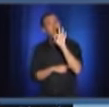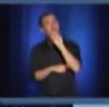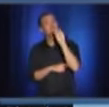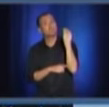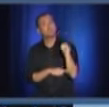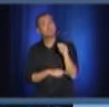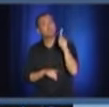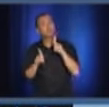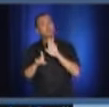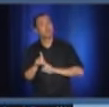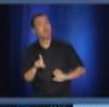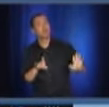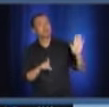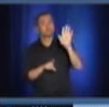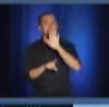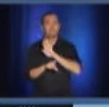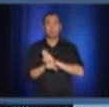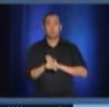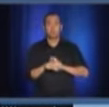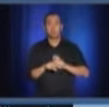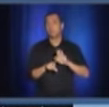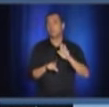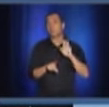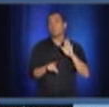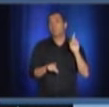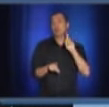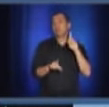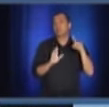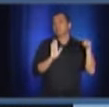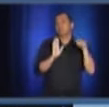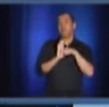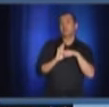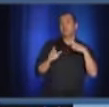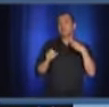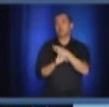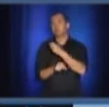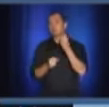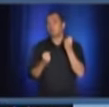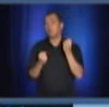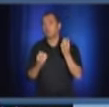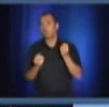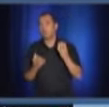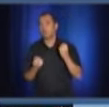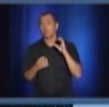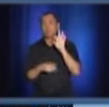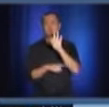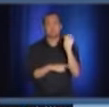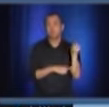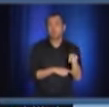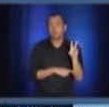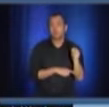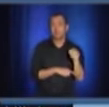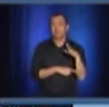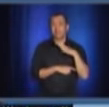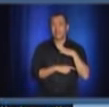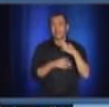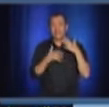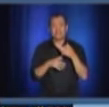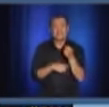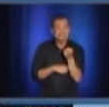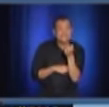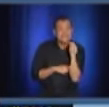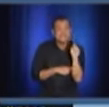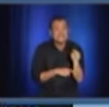population n fera pas usage malsain, il pourrait toujours y avoir des personnes qui pourraient être incitées à poser des gestes malheureux.